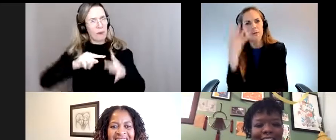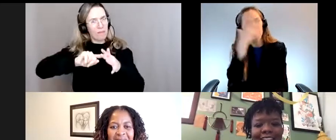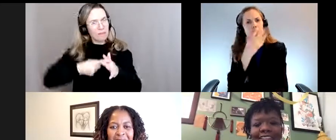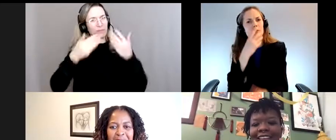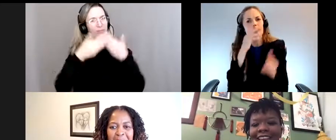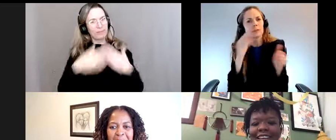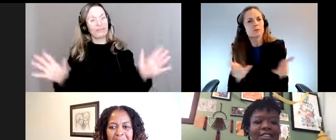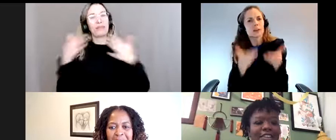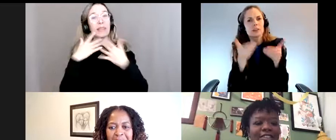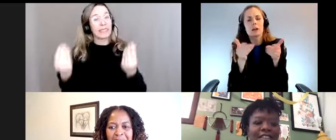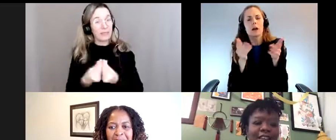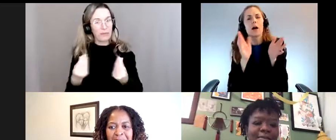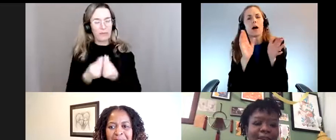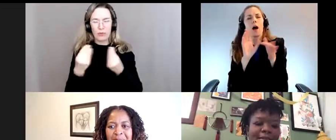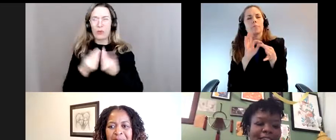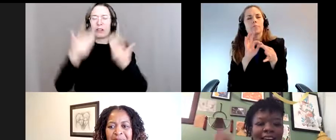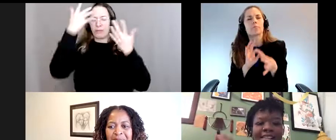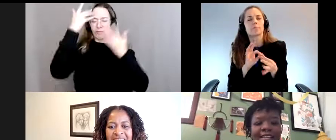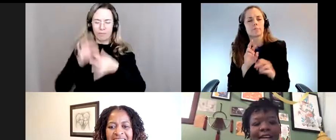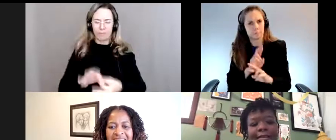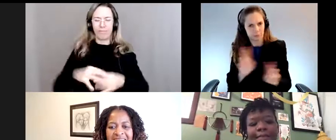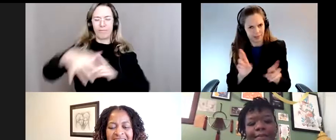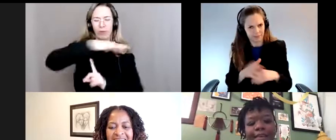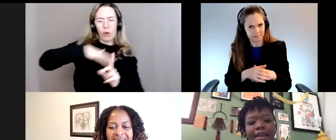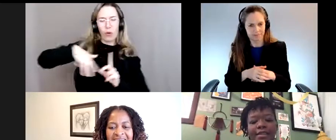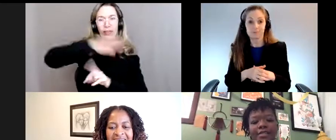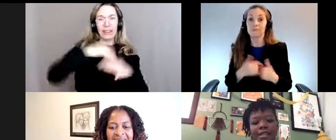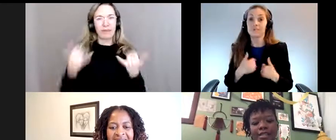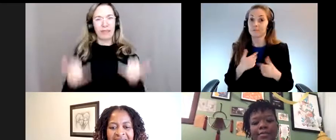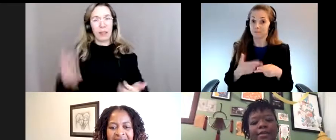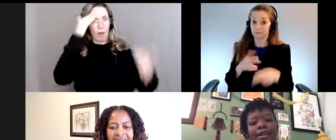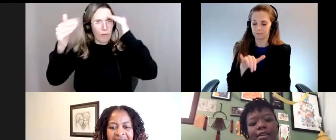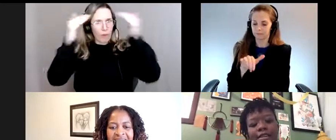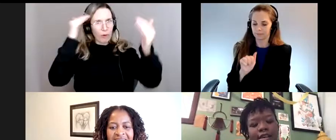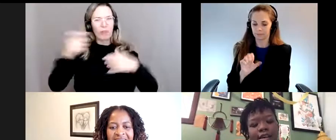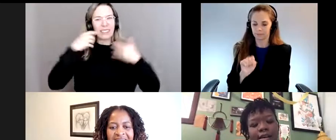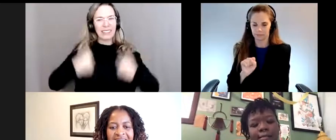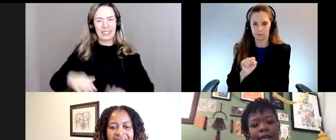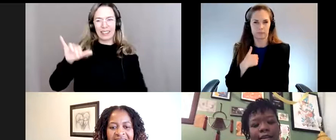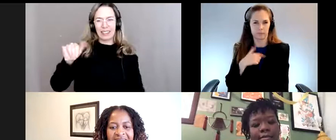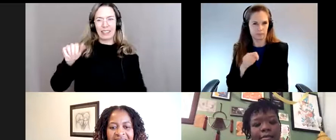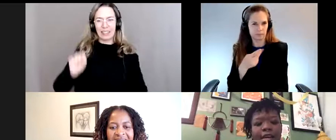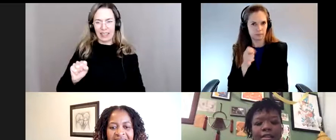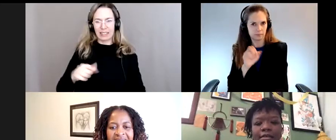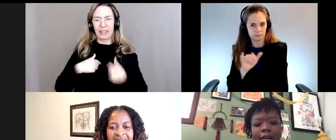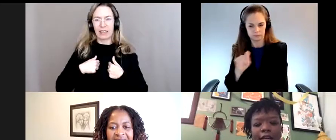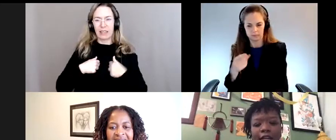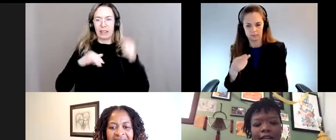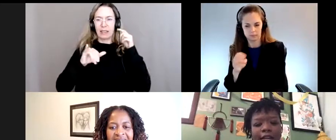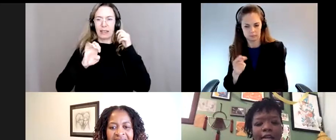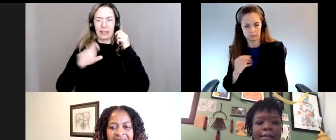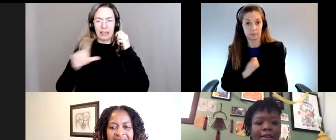Merci de nous ancrer dans le contexte actuel. Bonjour. Je m'appelle Yas. J'utilise les pronoms yel, they,